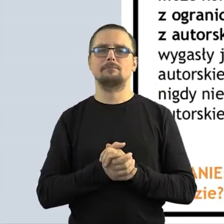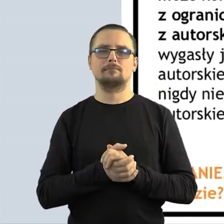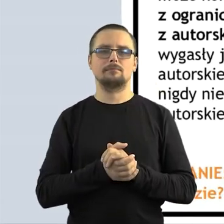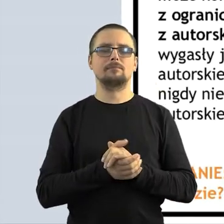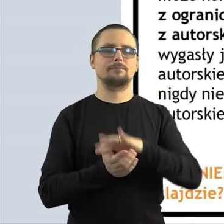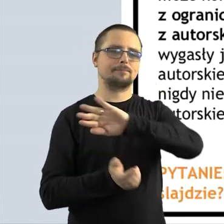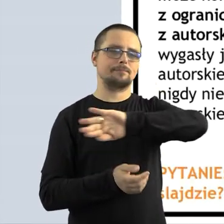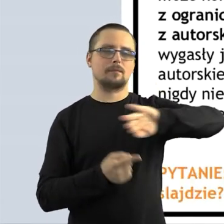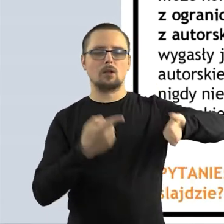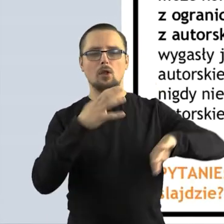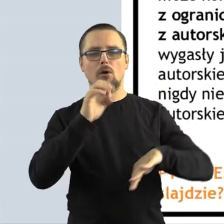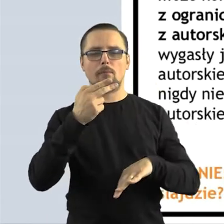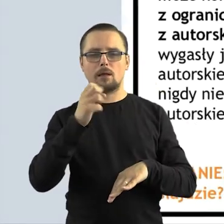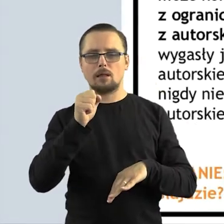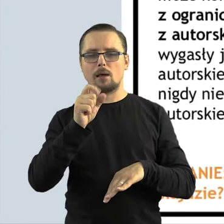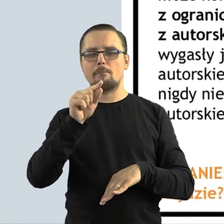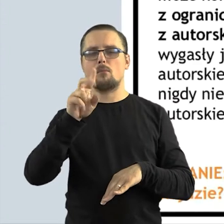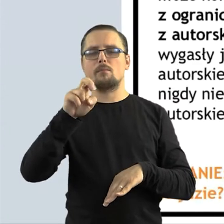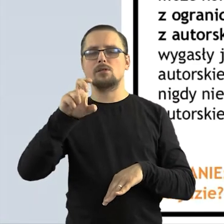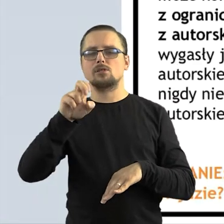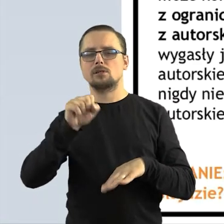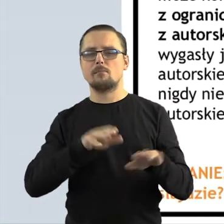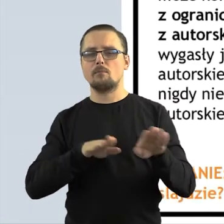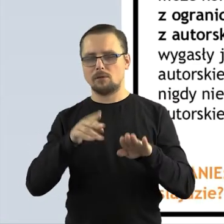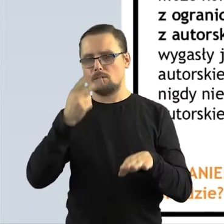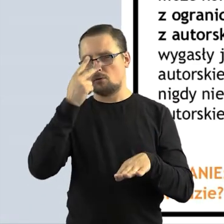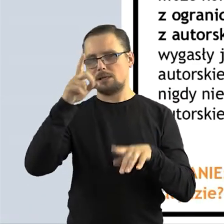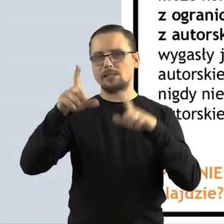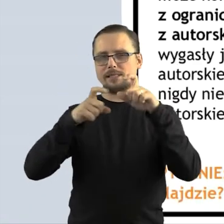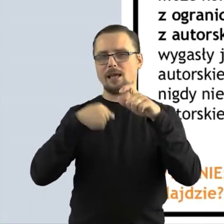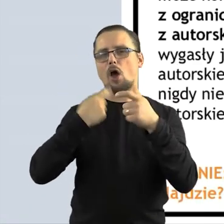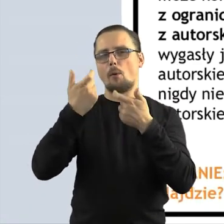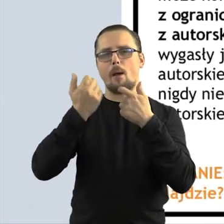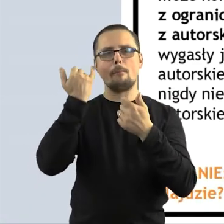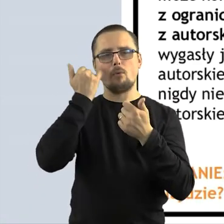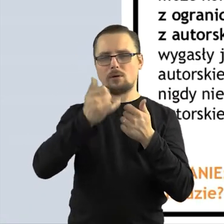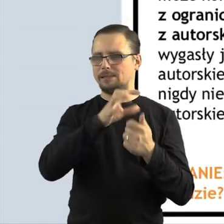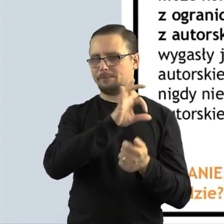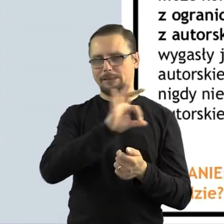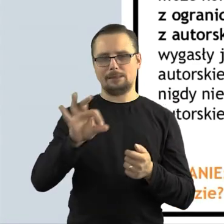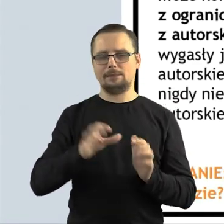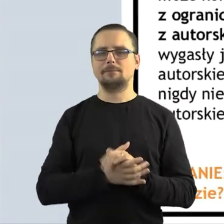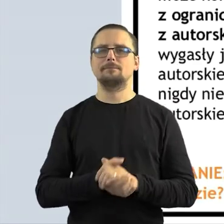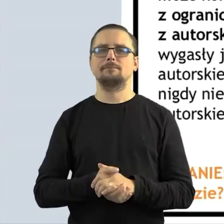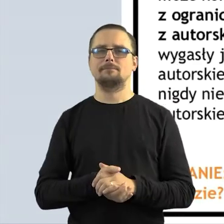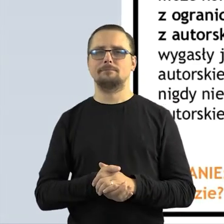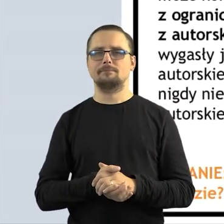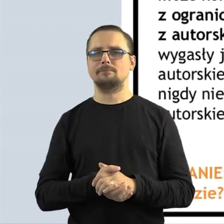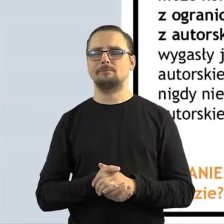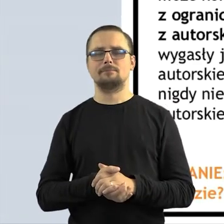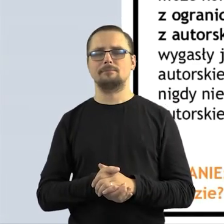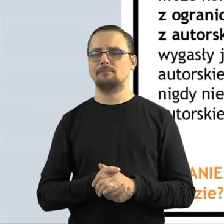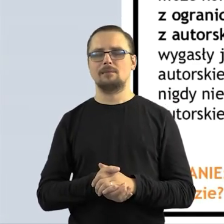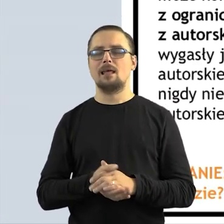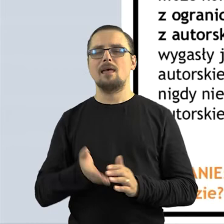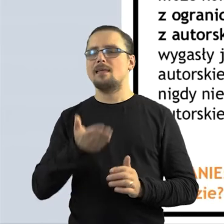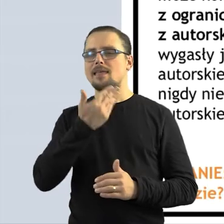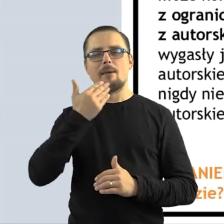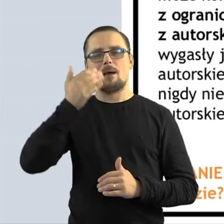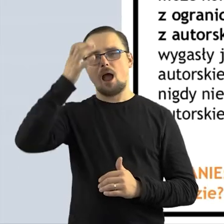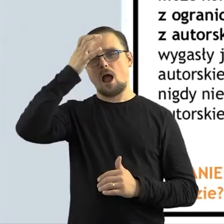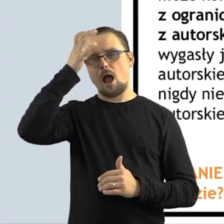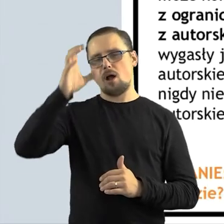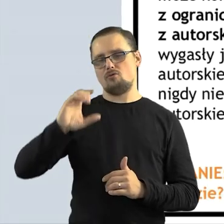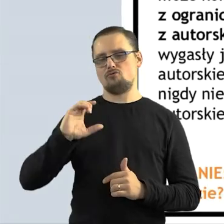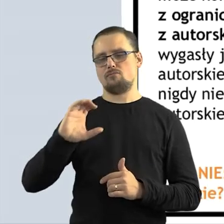na tym slajdzie zrobiłam specjalnie bardzo karygodny błąd, a mianowicie nie tutaj, mam